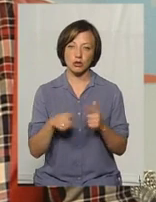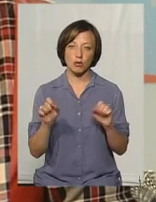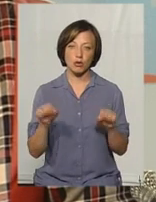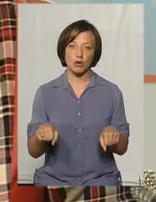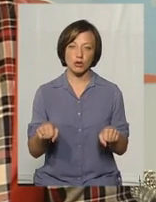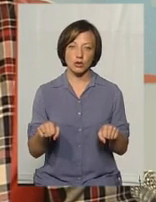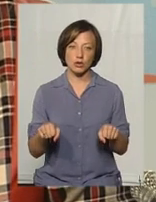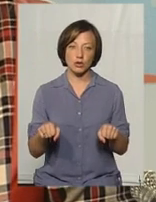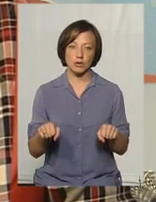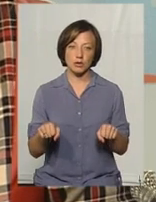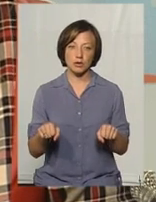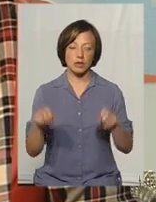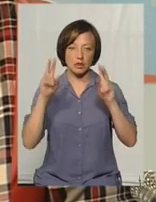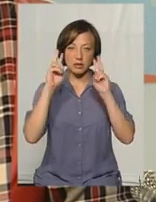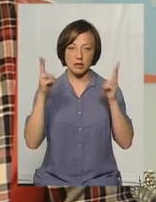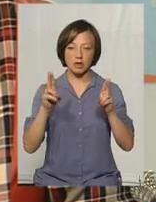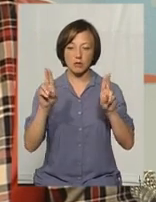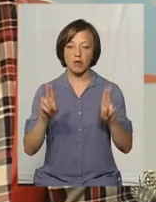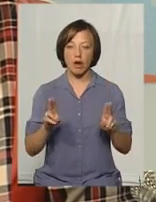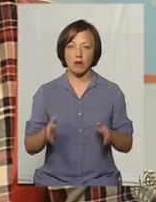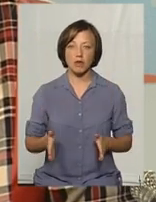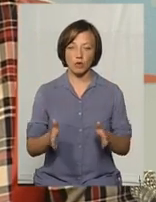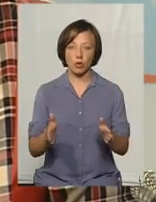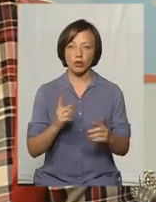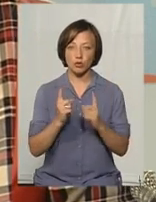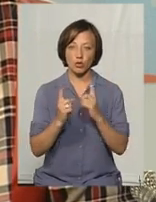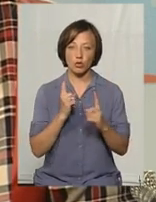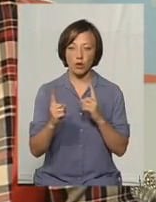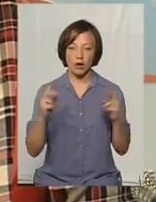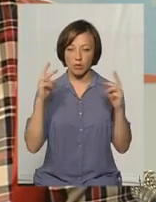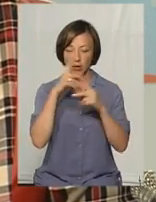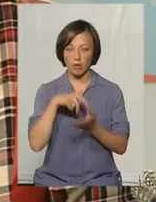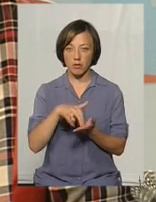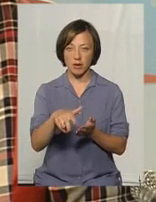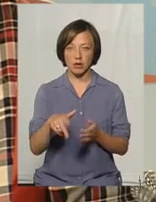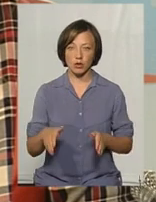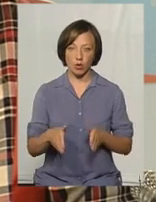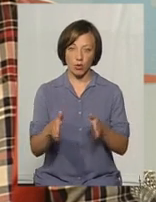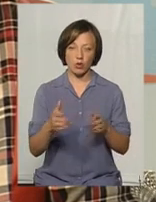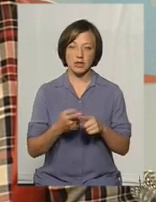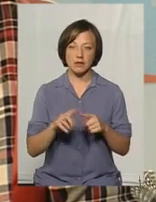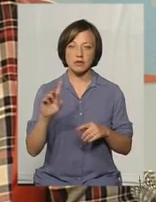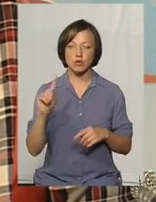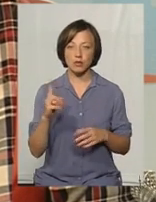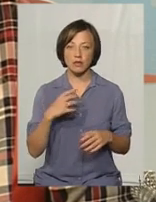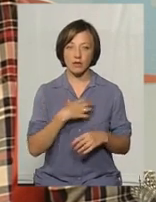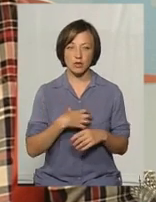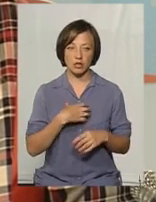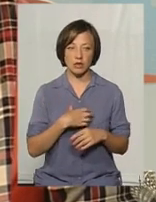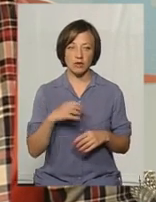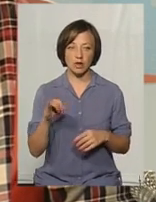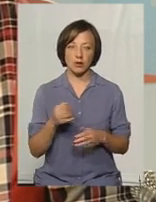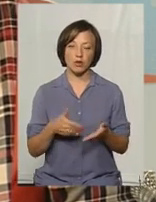не знати право дорожнього руху і не в розстановленому місці перейти дорогу, перебігти. Це все дуже важливо. І